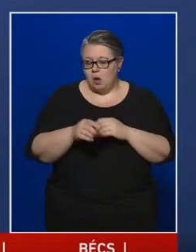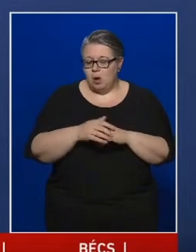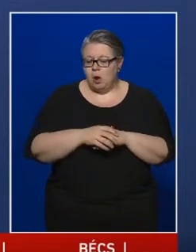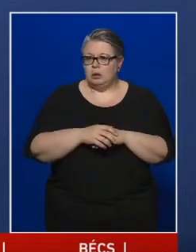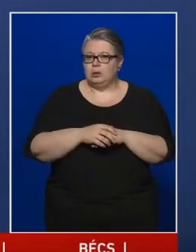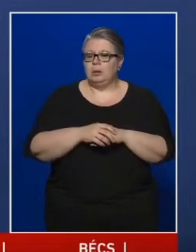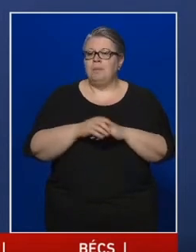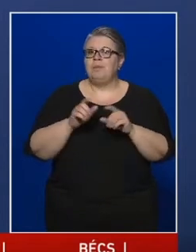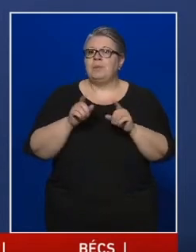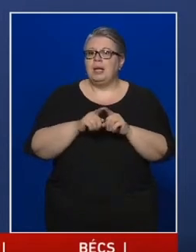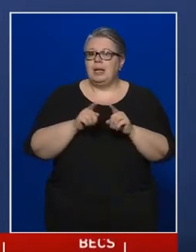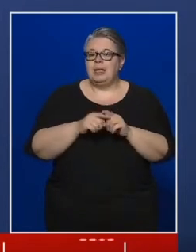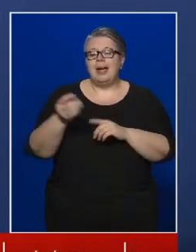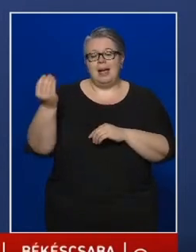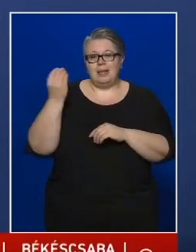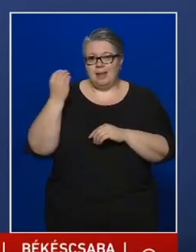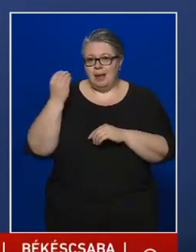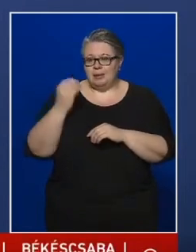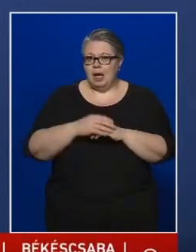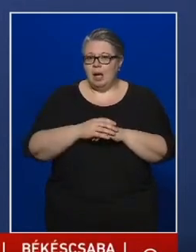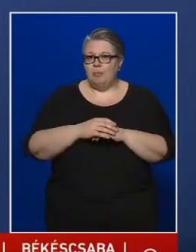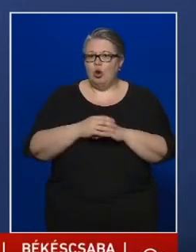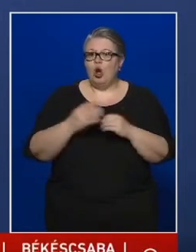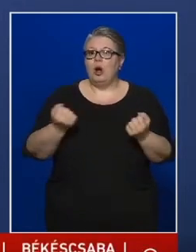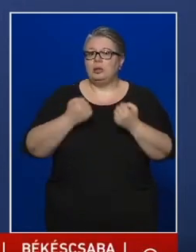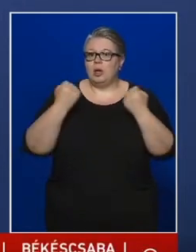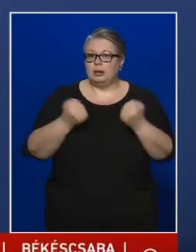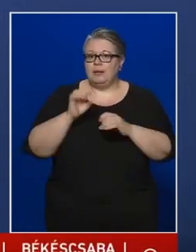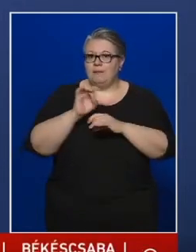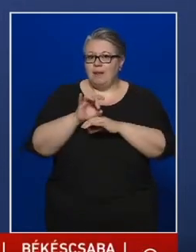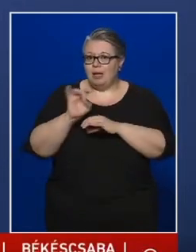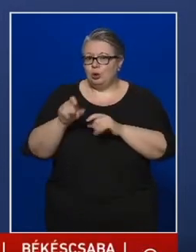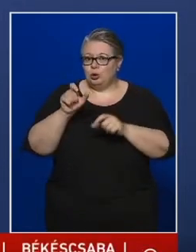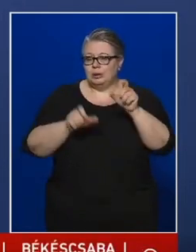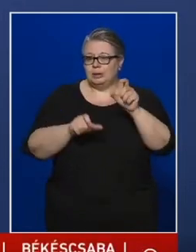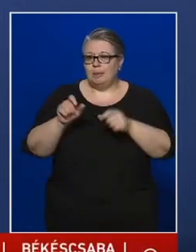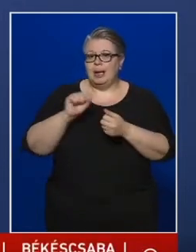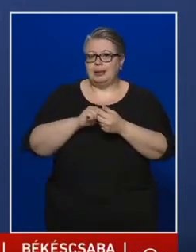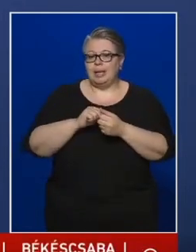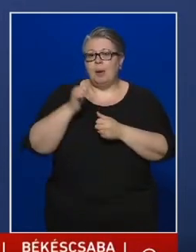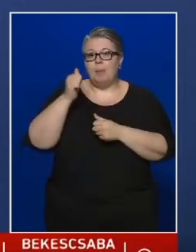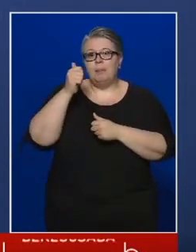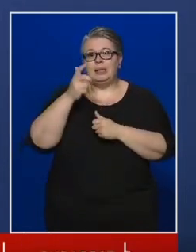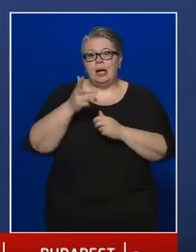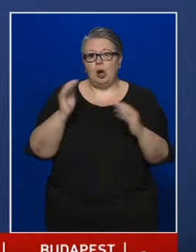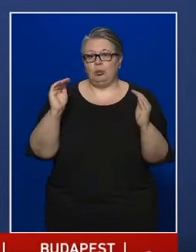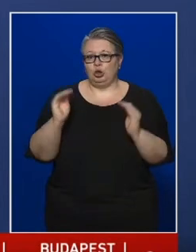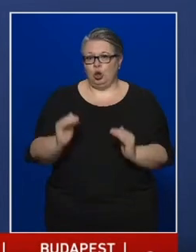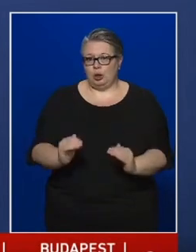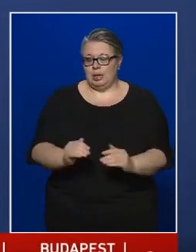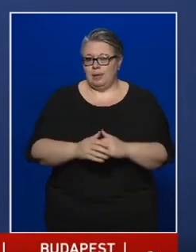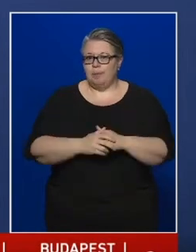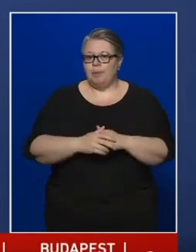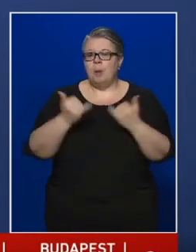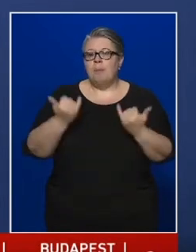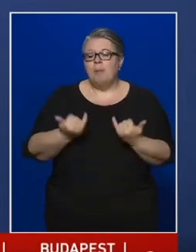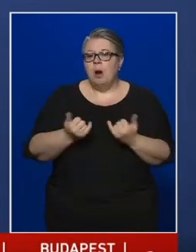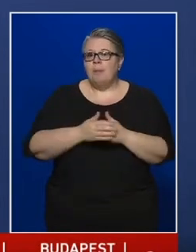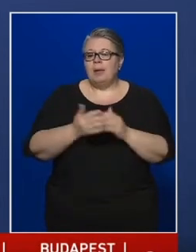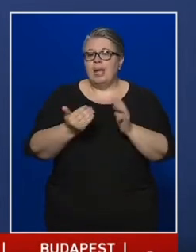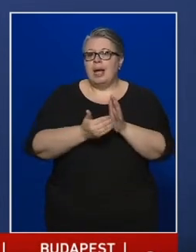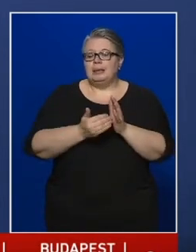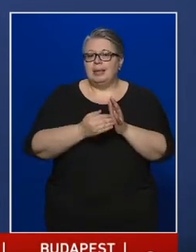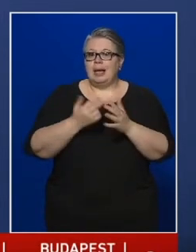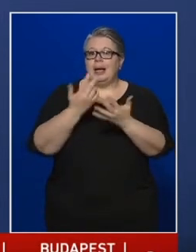Így egyértelmű, hogy az aktív fertőzöttek száma napról napra csökken. A mai napon